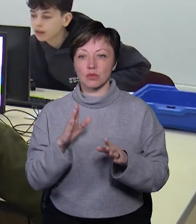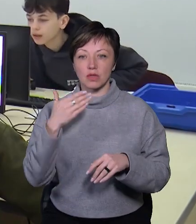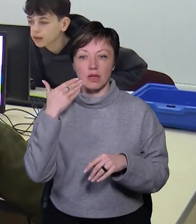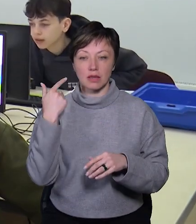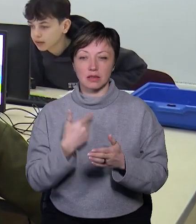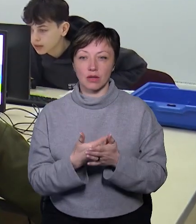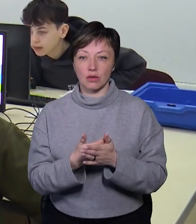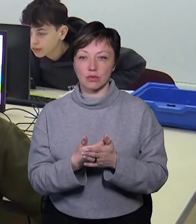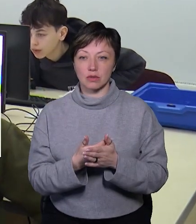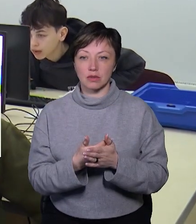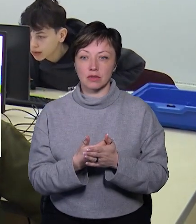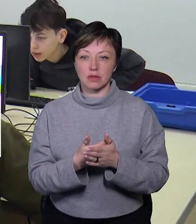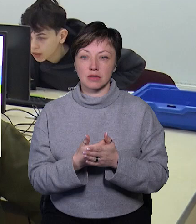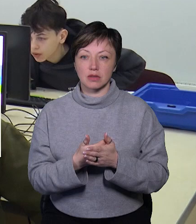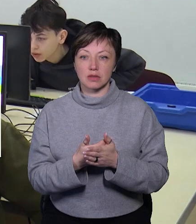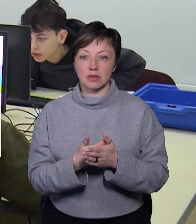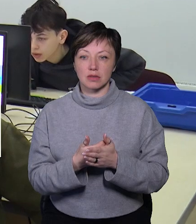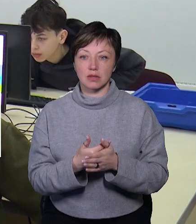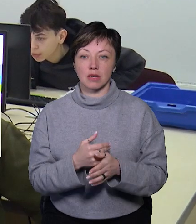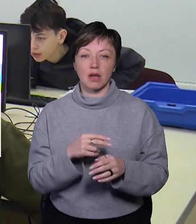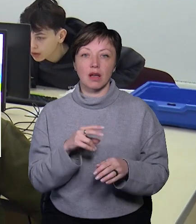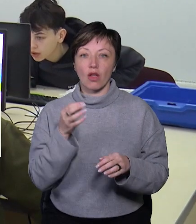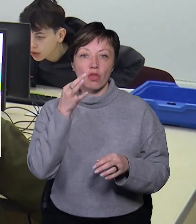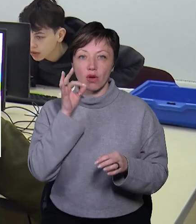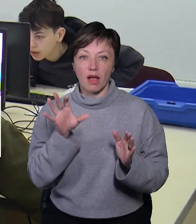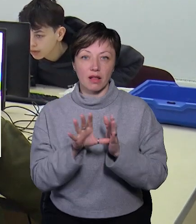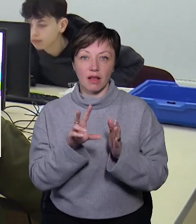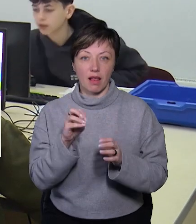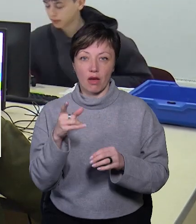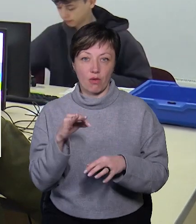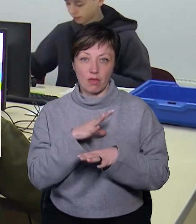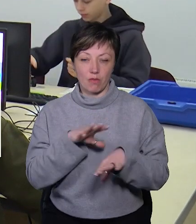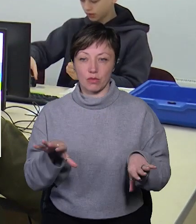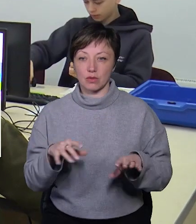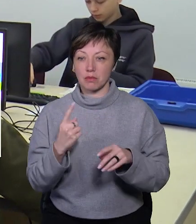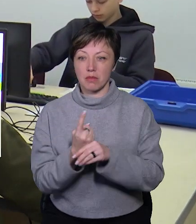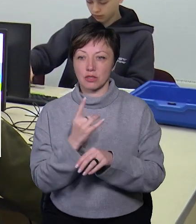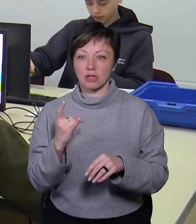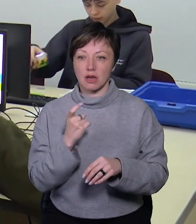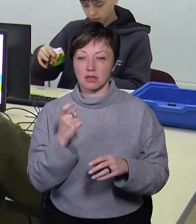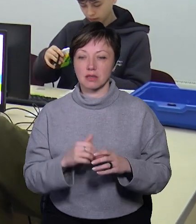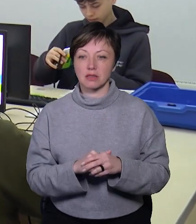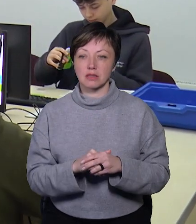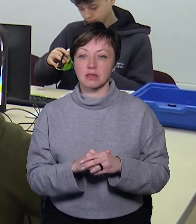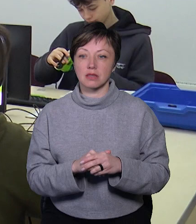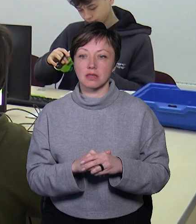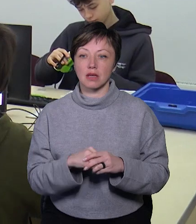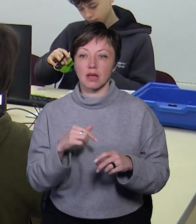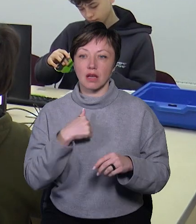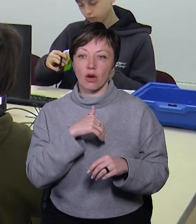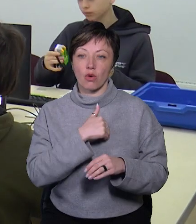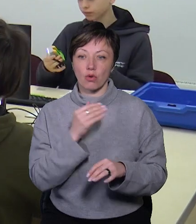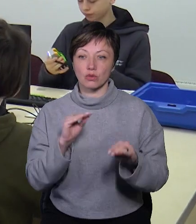легко. У мене досвіду з цим Лего електричним ніколи не було, це перший раз. Я, напевне, хочу